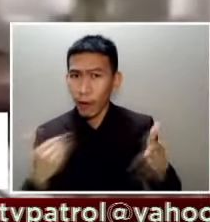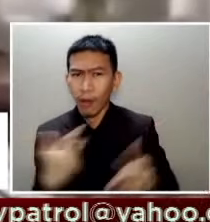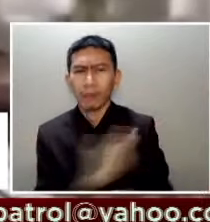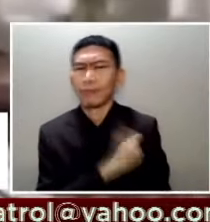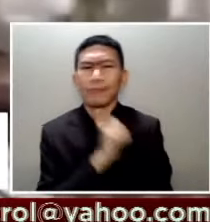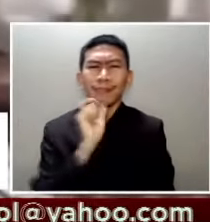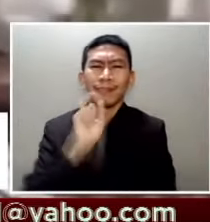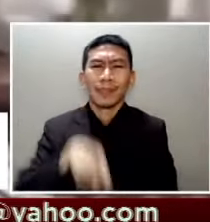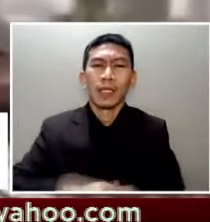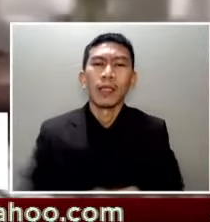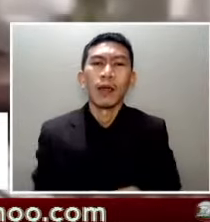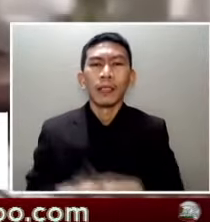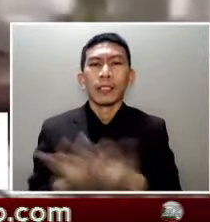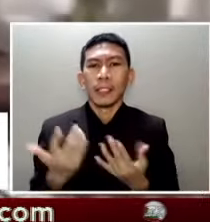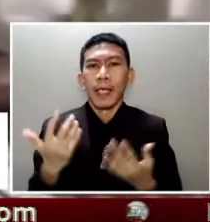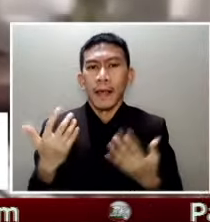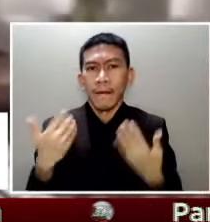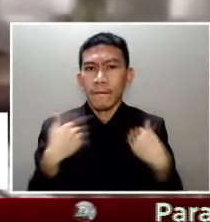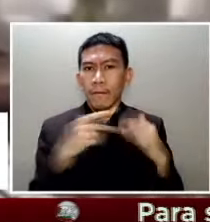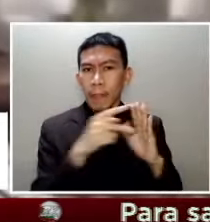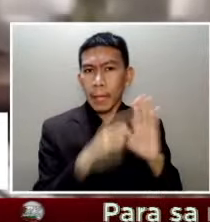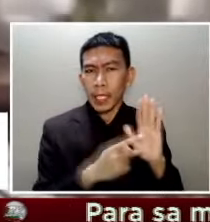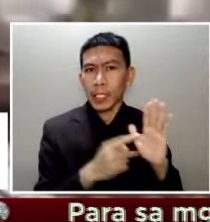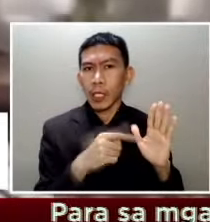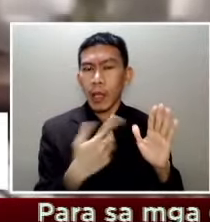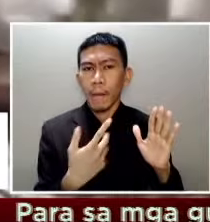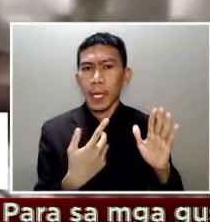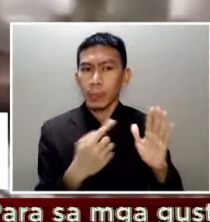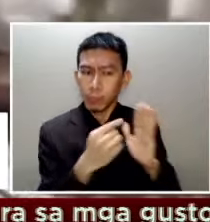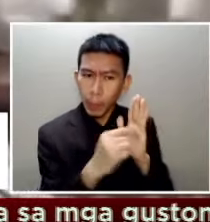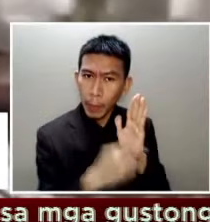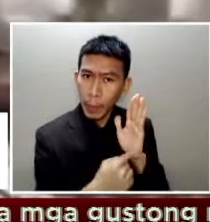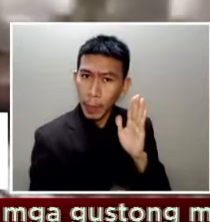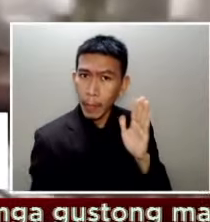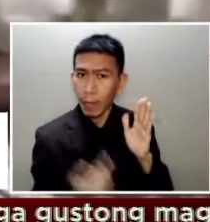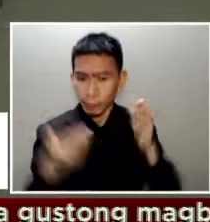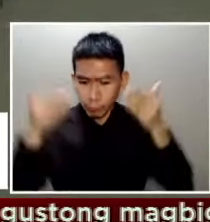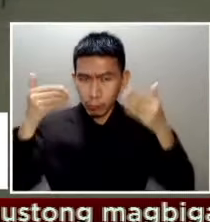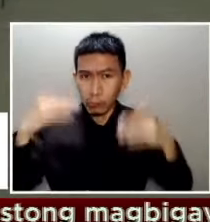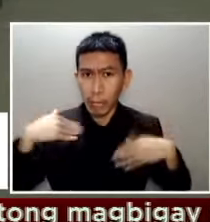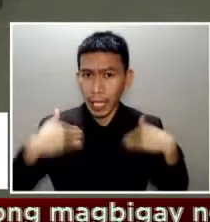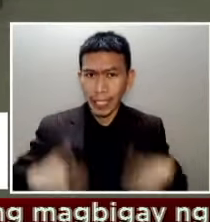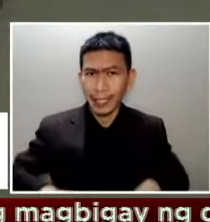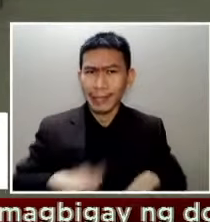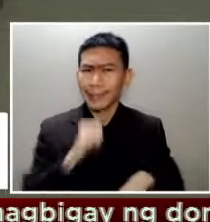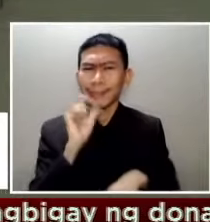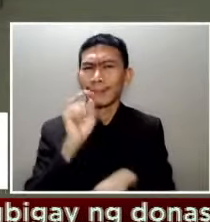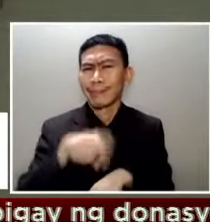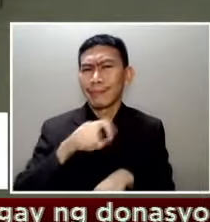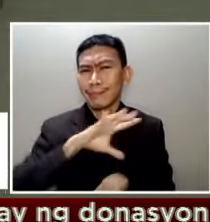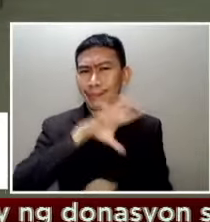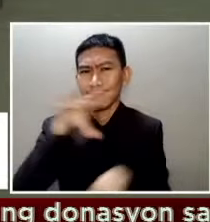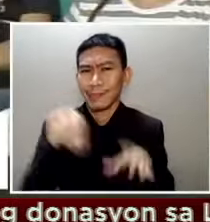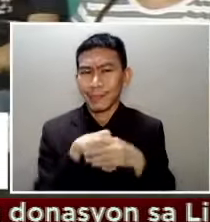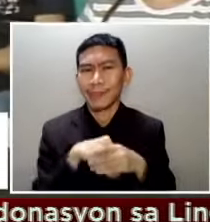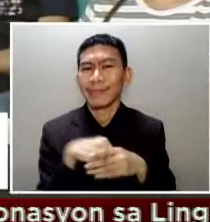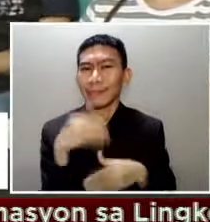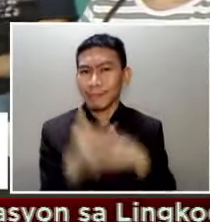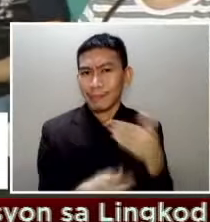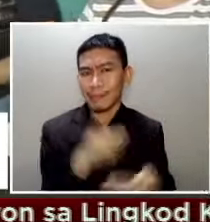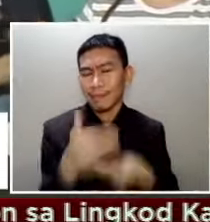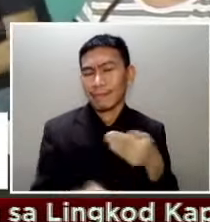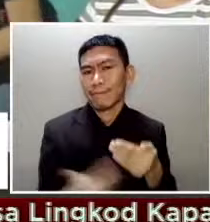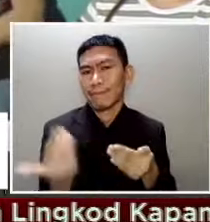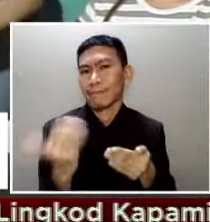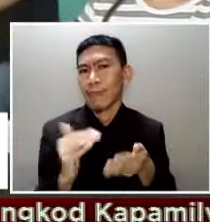that vital sign screening should not be included anymore as part of our processes nakasaad din sa guideline na